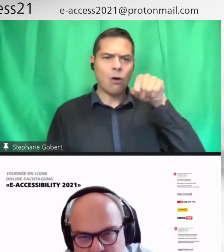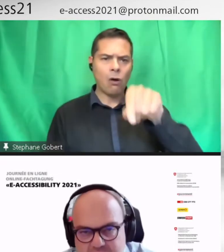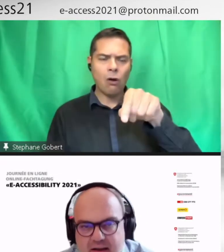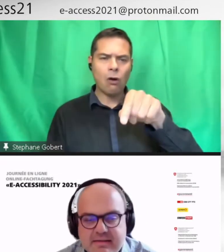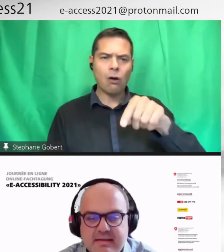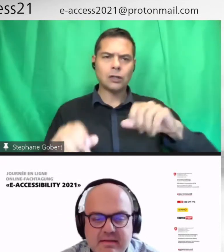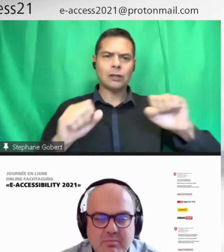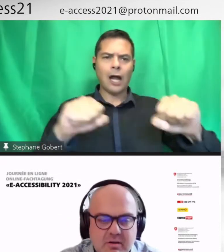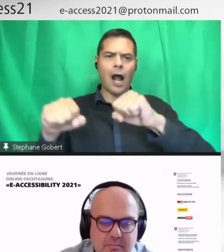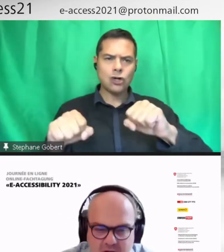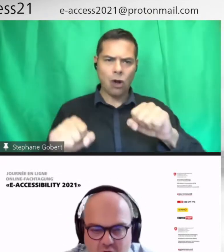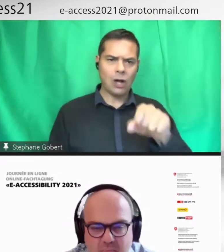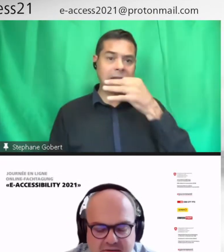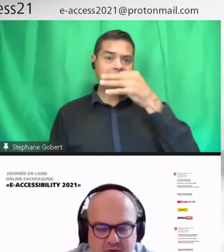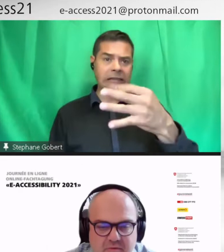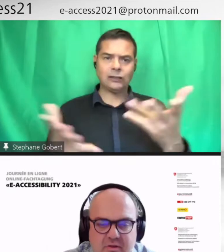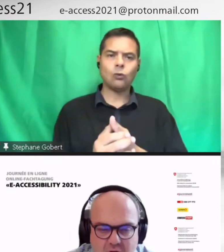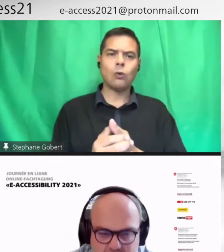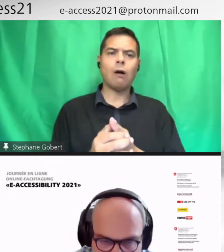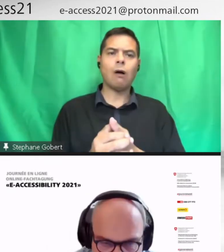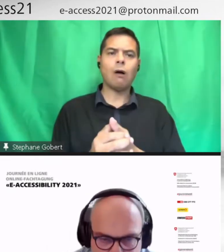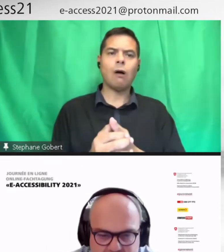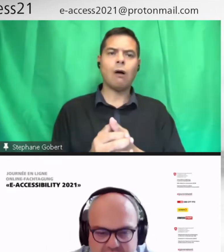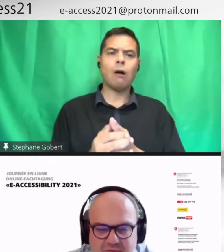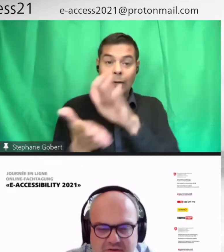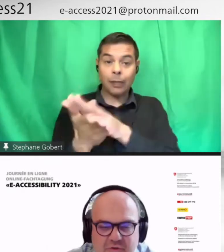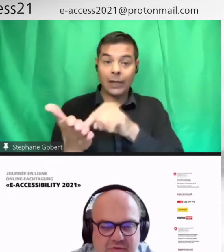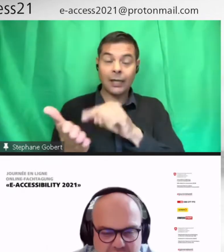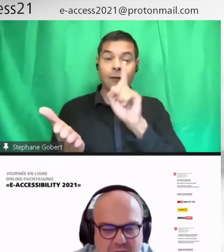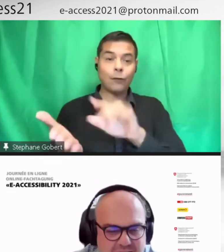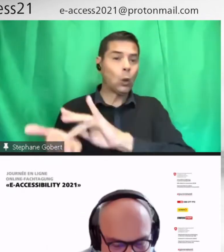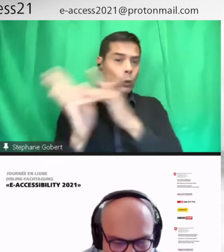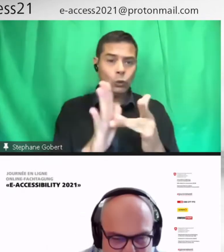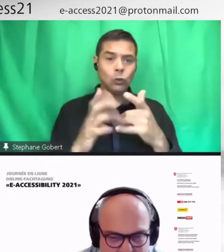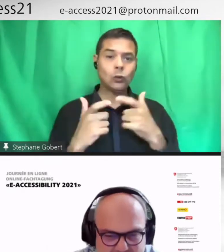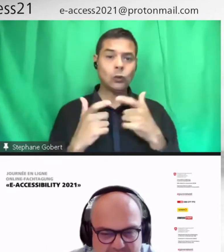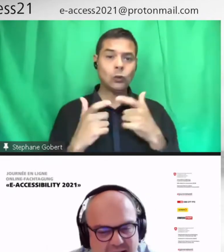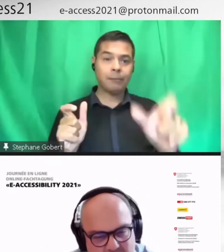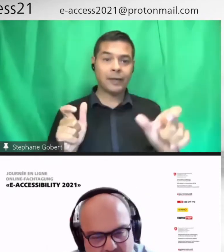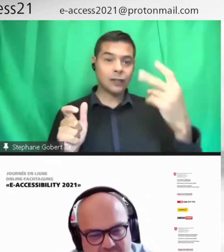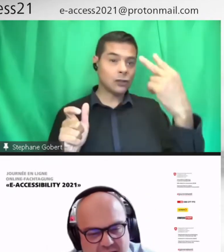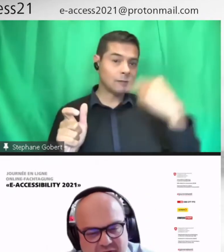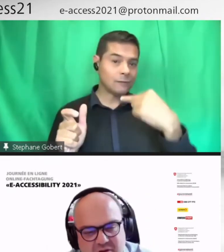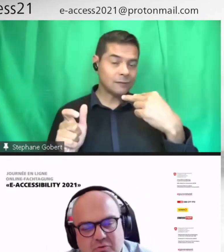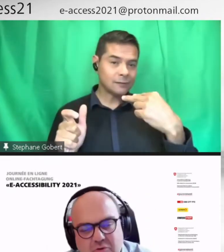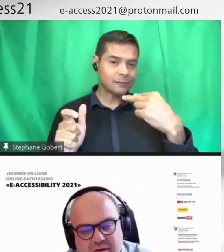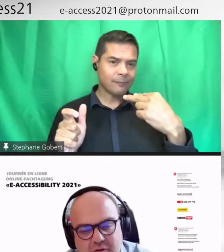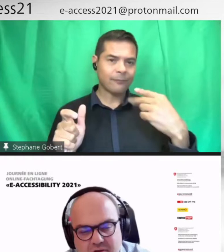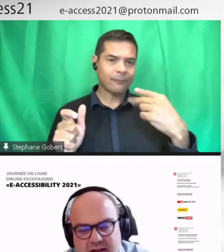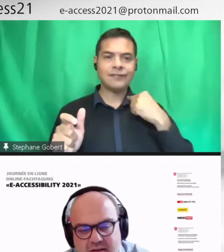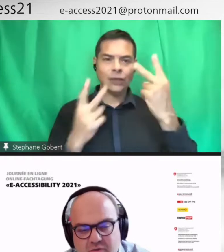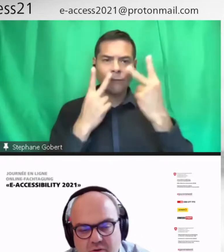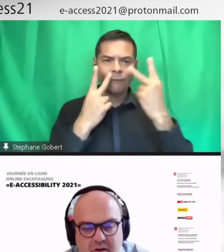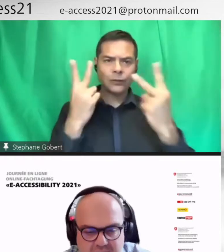doivent être accessibles aux personnes qui ont une déficience visuelle, comme dans le passé, mais aussi les personnes qui ont d'autres difficultés de